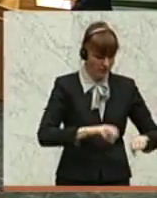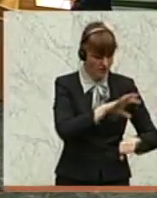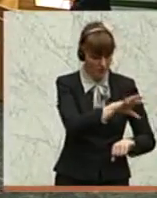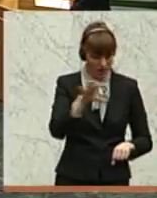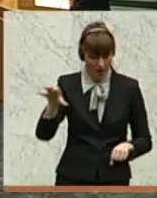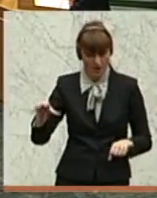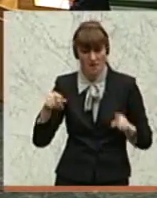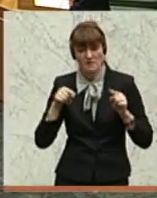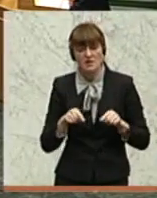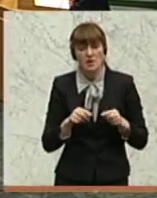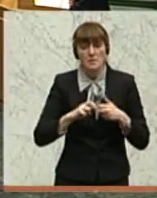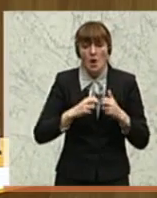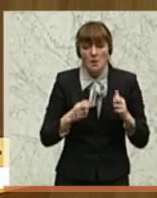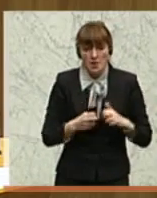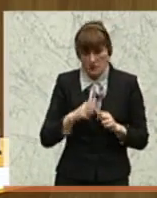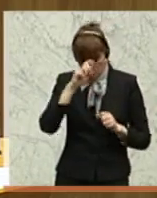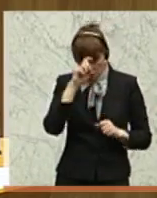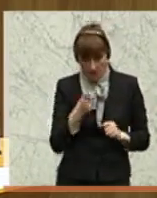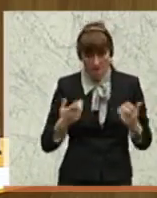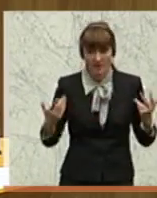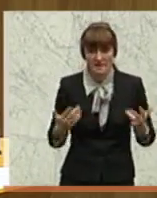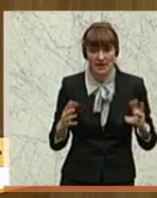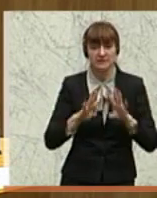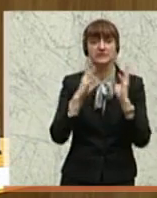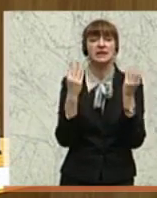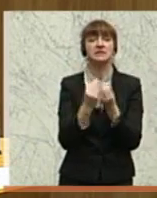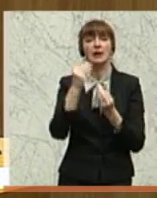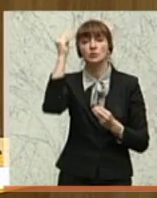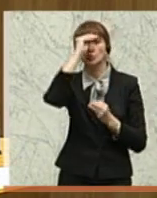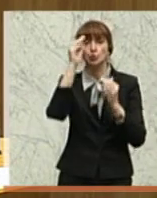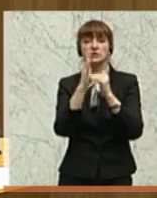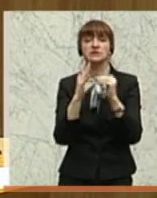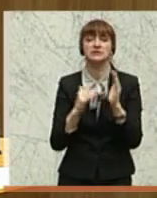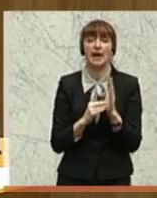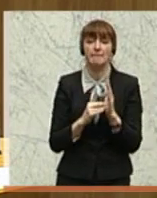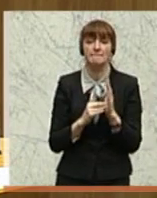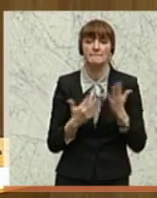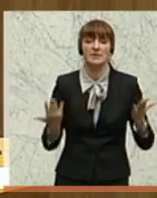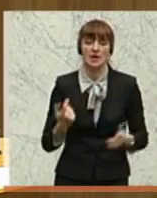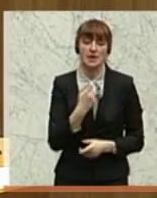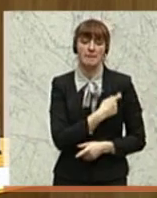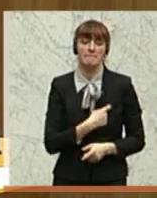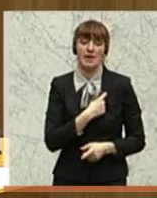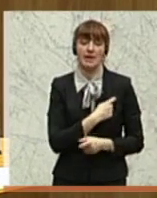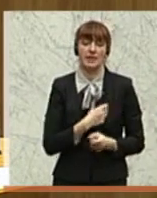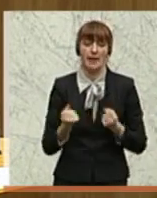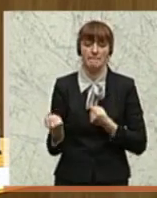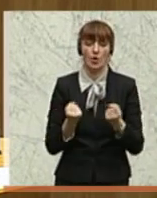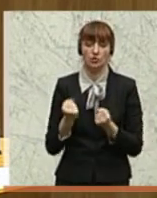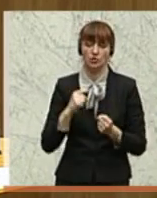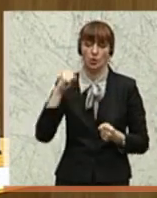Wurzel des Übels darin, dass das gesamte Schulsystem parteipolitisch zwischen Rot und Schwarz